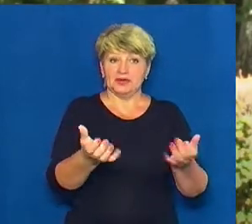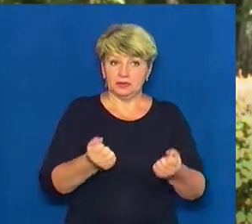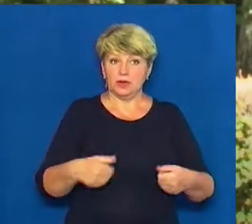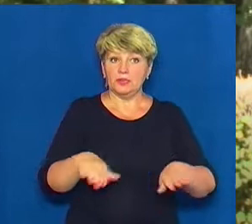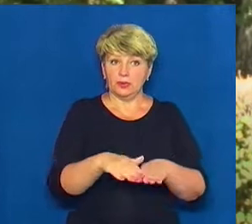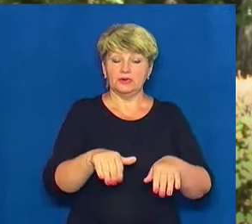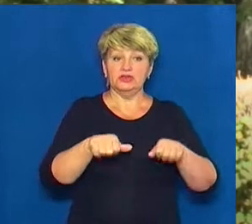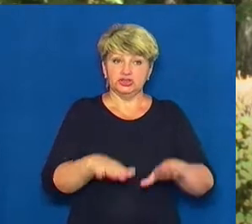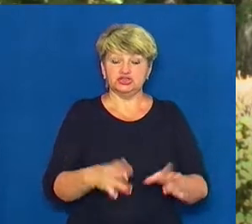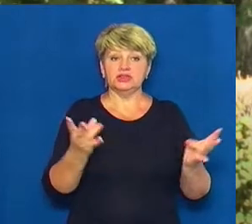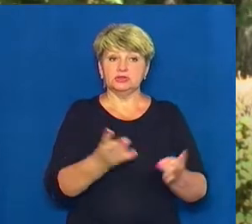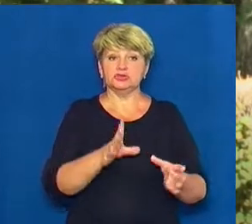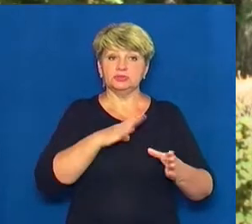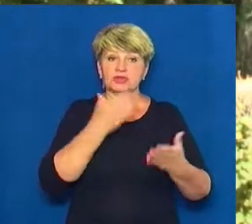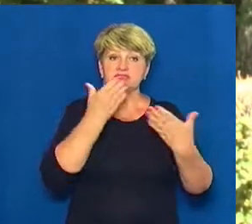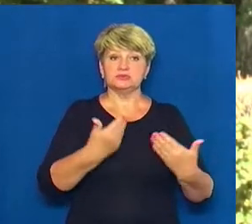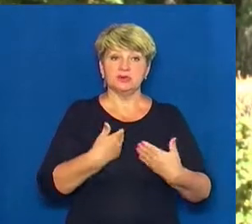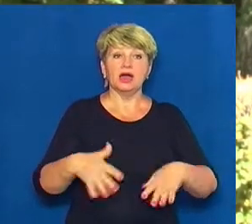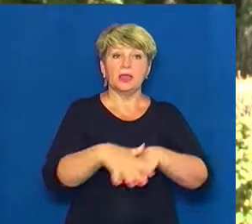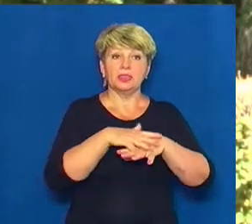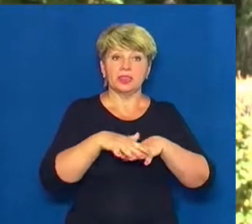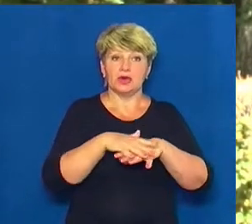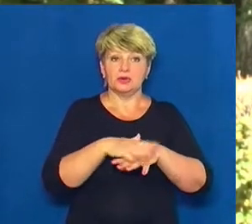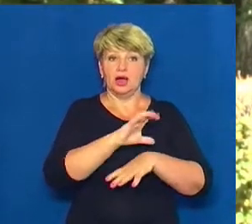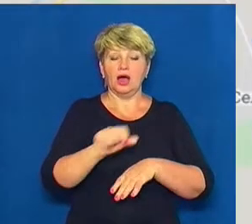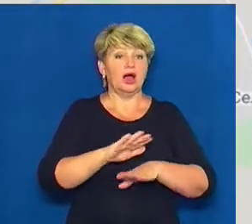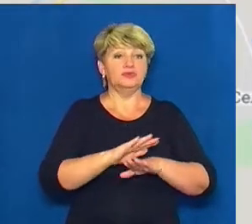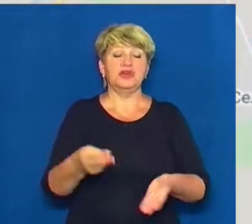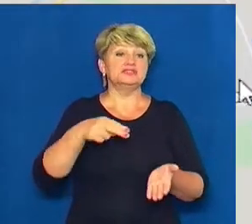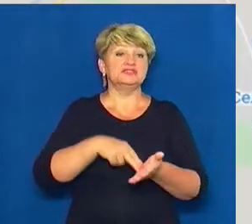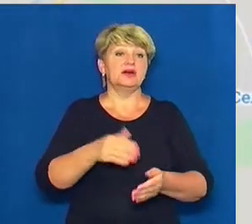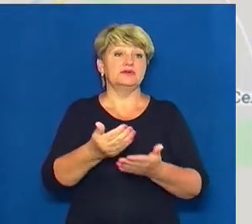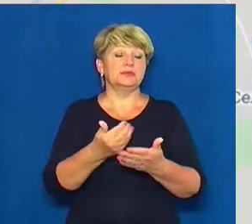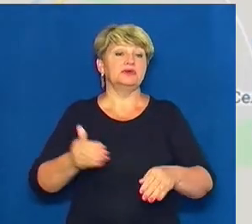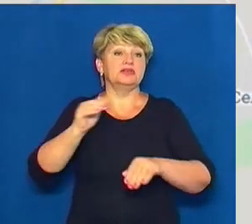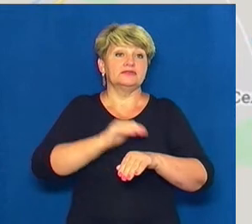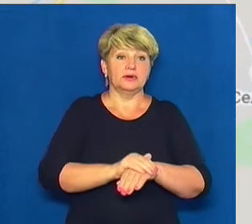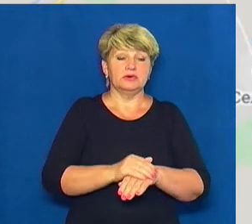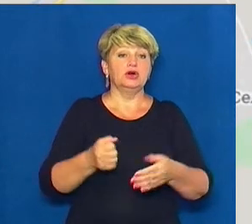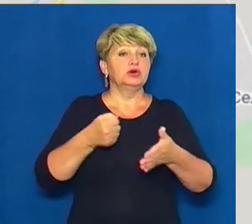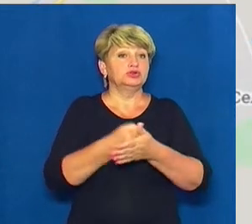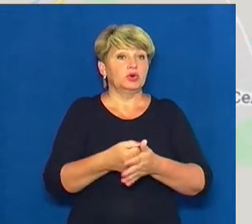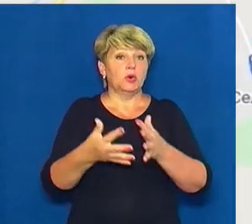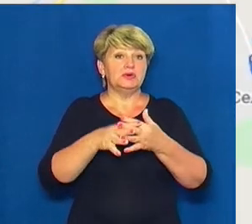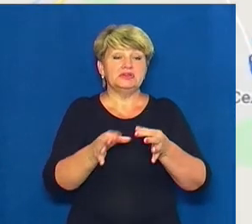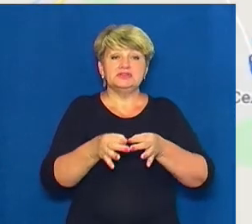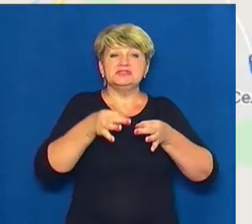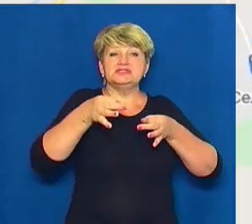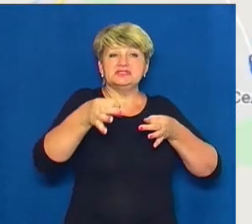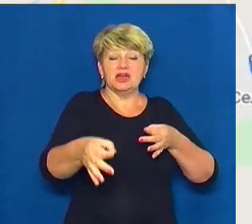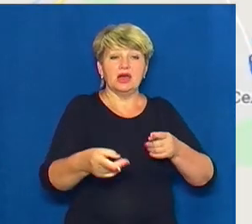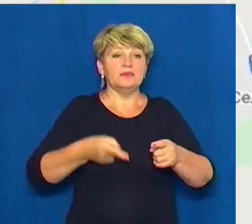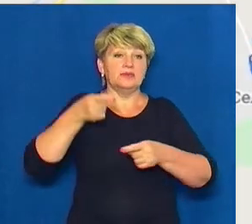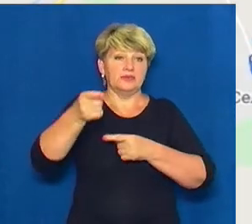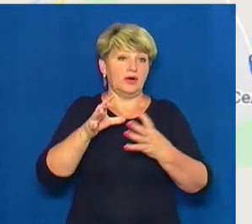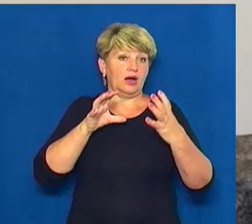до нас, народу. Вони ставлять нас зараз перед фактом. До селища, яке буде центром громади, далеко й туди не їздять